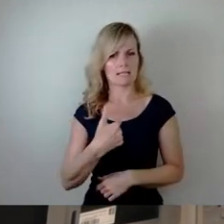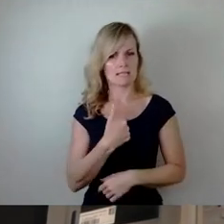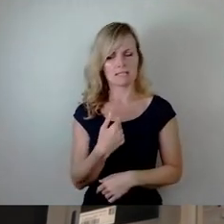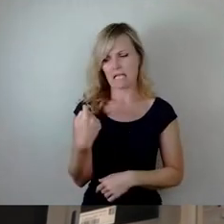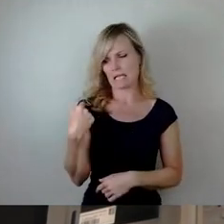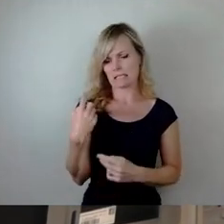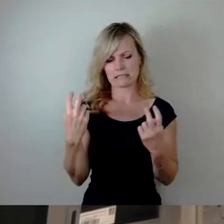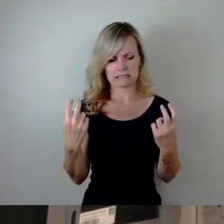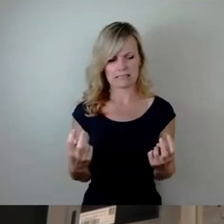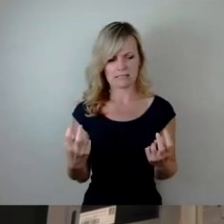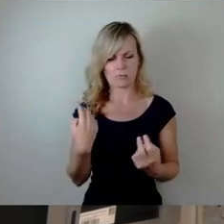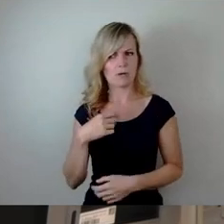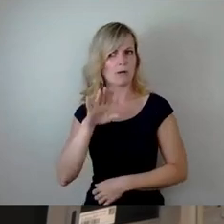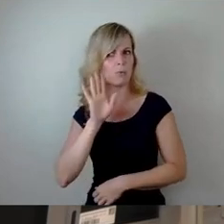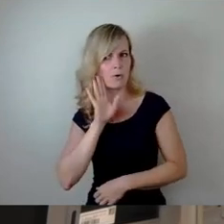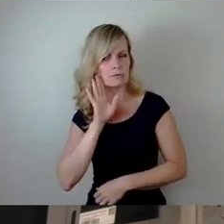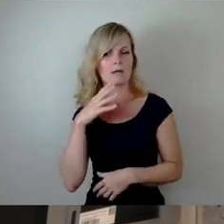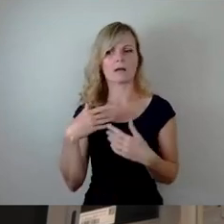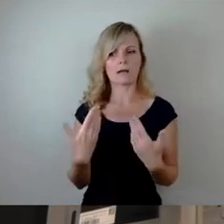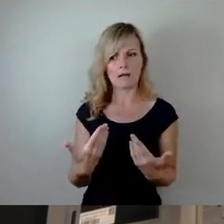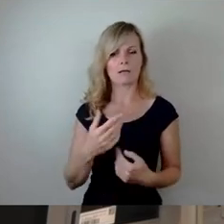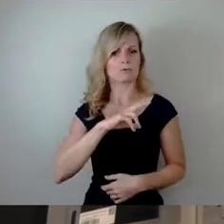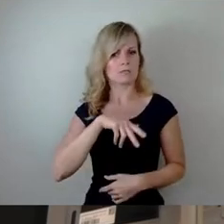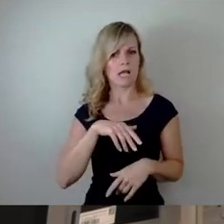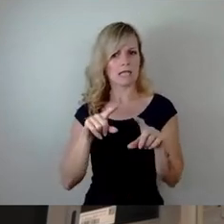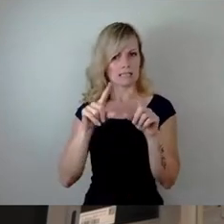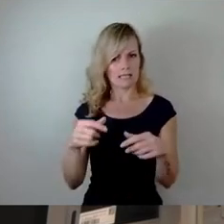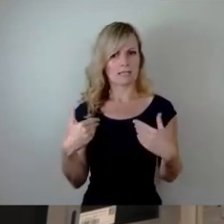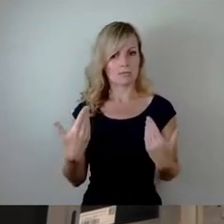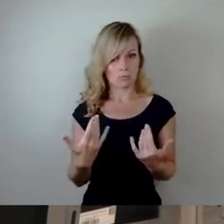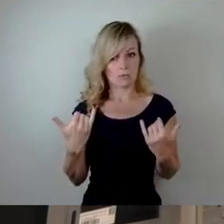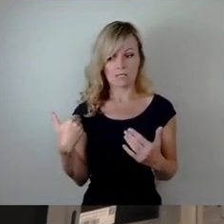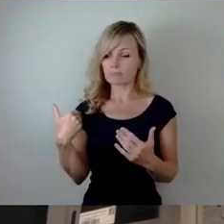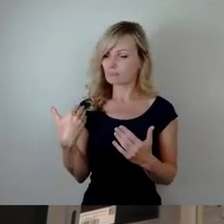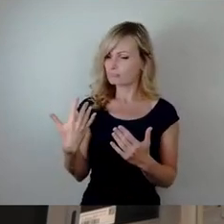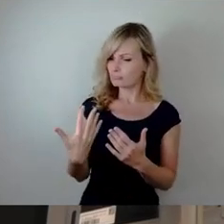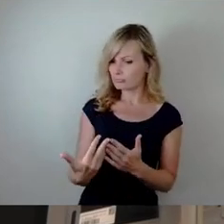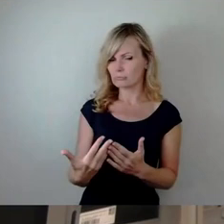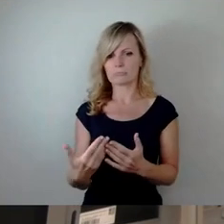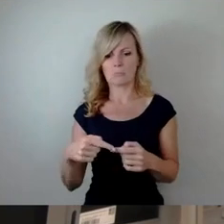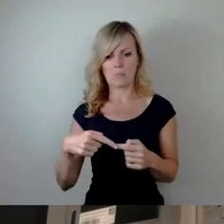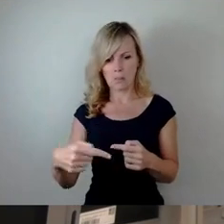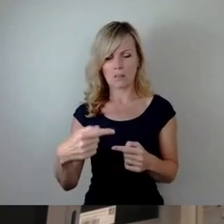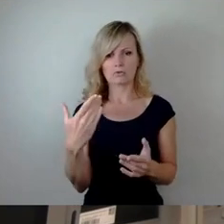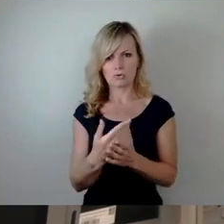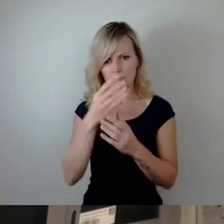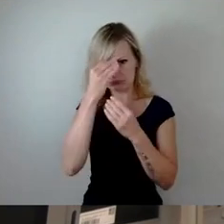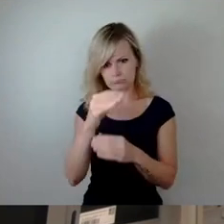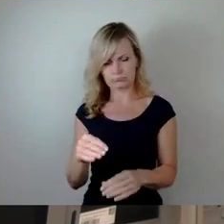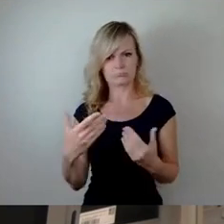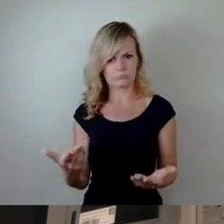bzw. gehört, dass das Sozialticket, so wie es jetzt all die Jahre war, schon gekündigt ist.